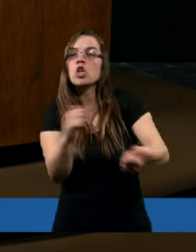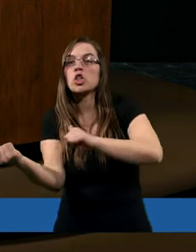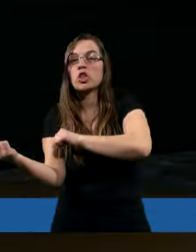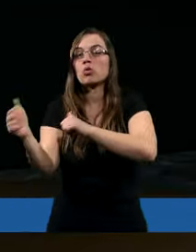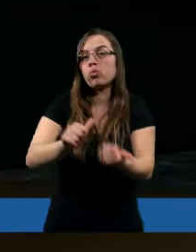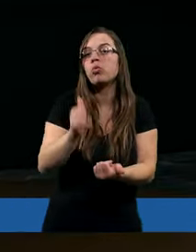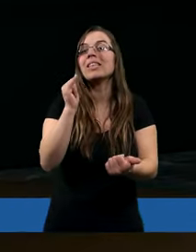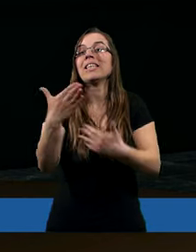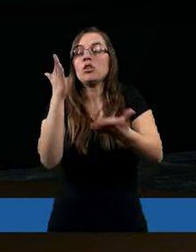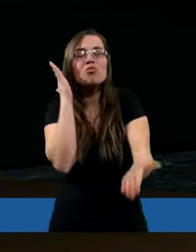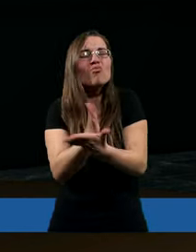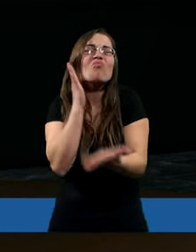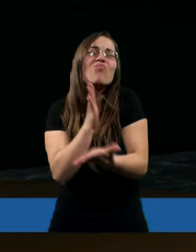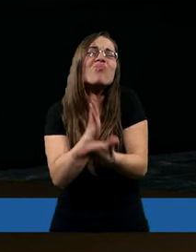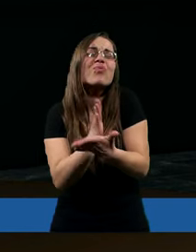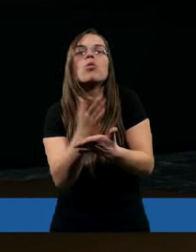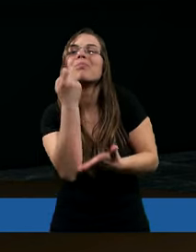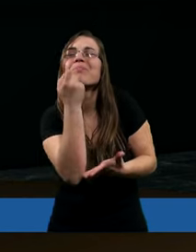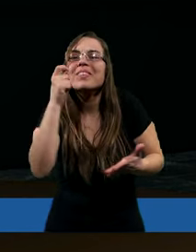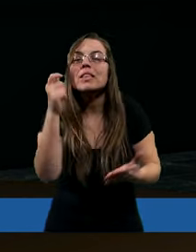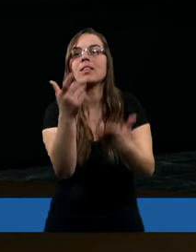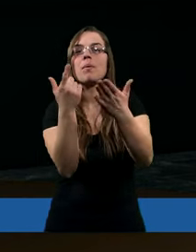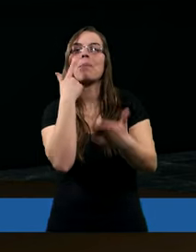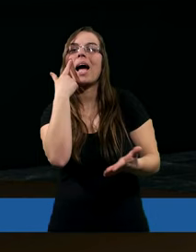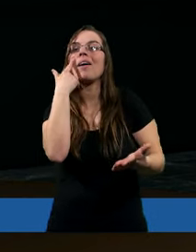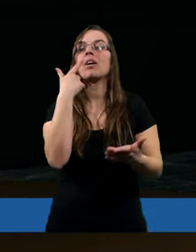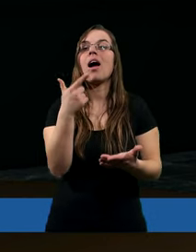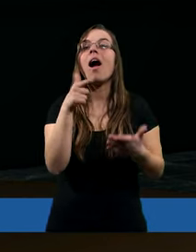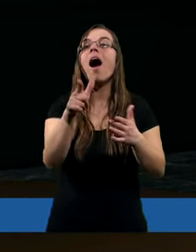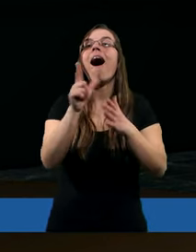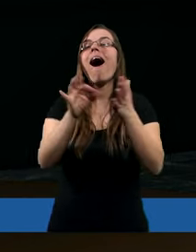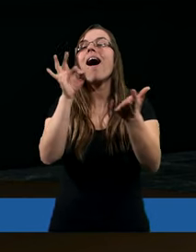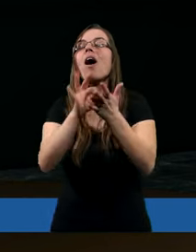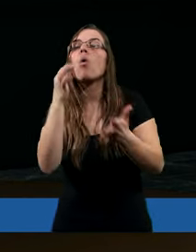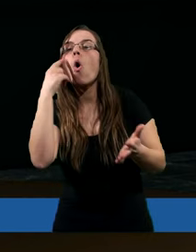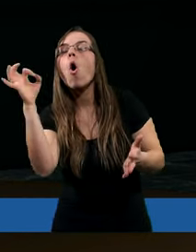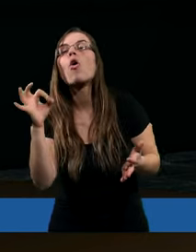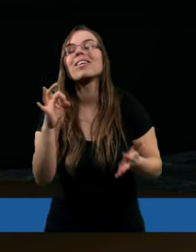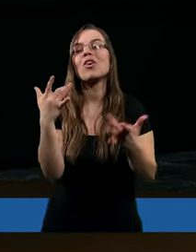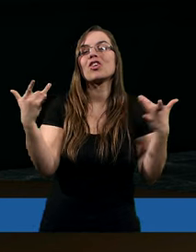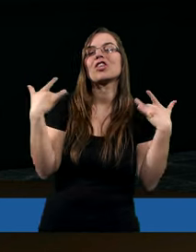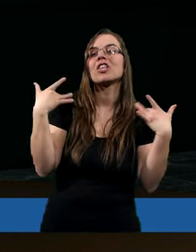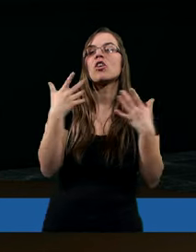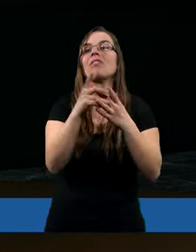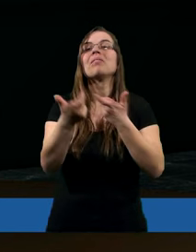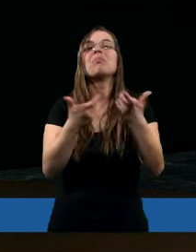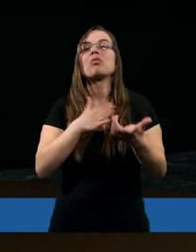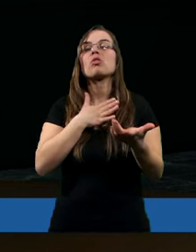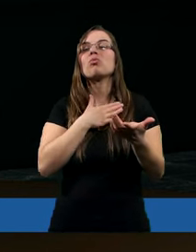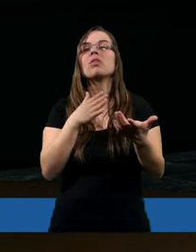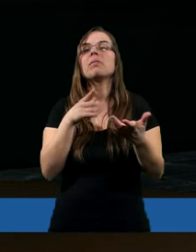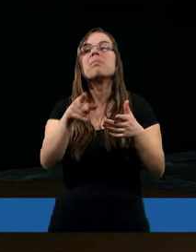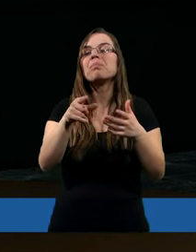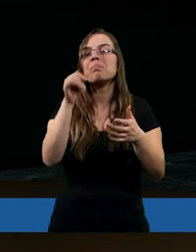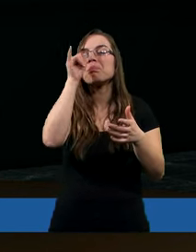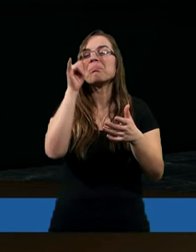i już prawie, prawie, a gdzieś tam okoliczności tak zwane życiowe po prostu sprawiły odłożenie